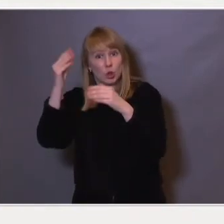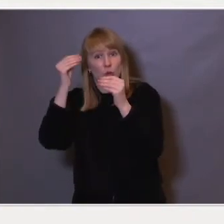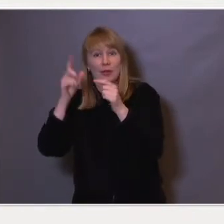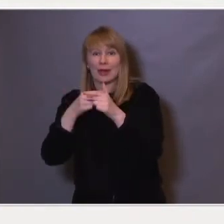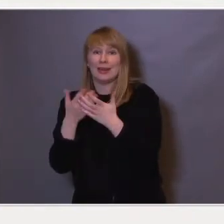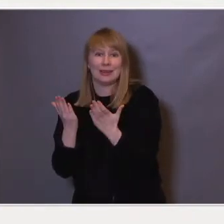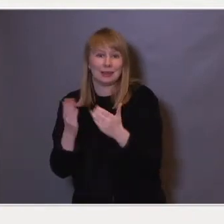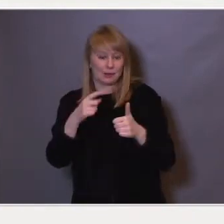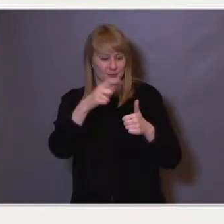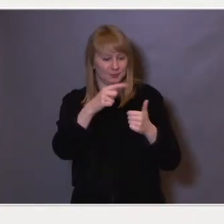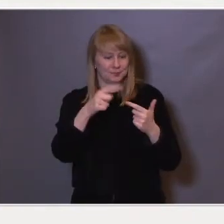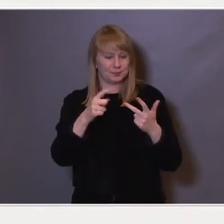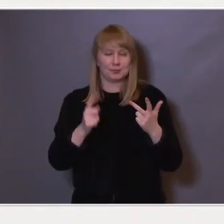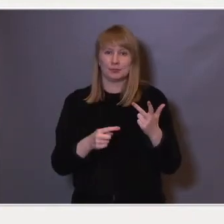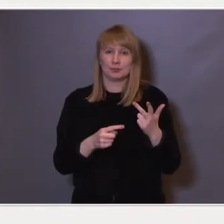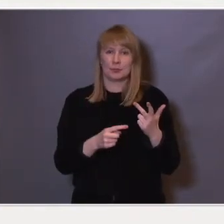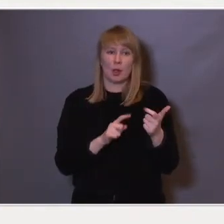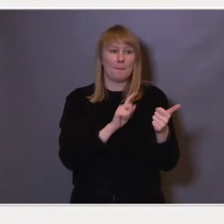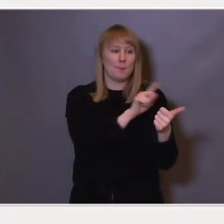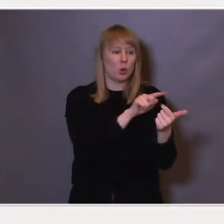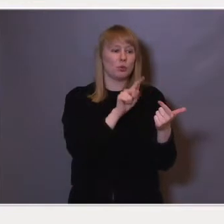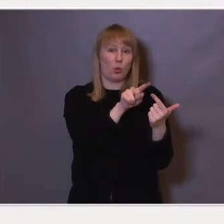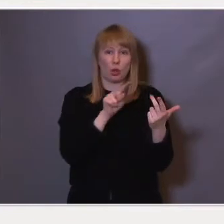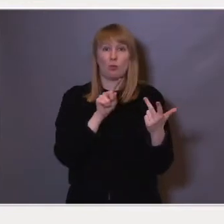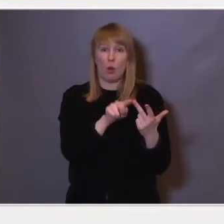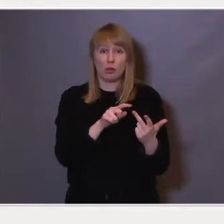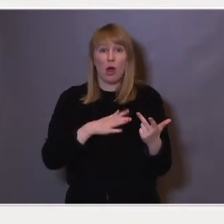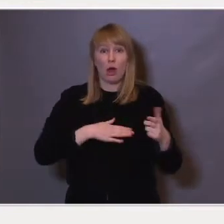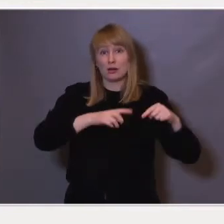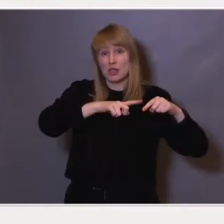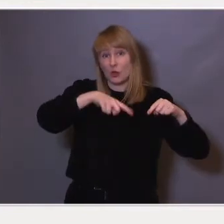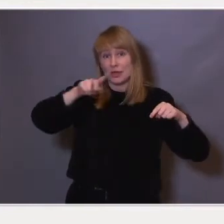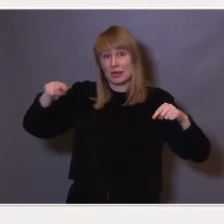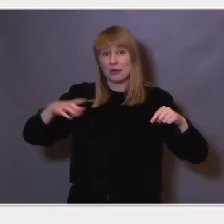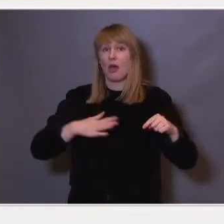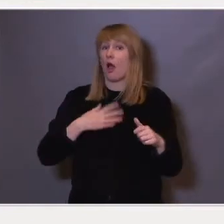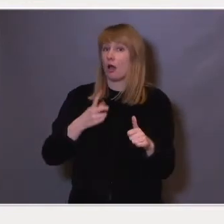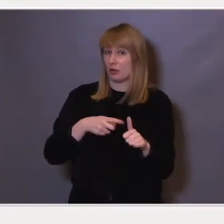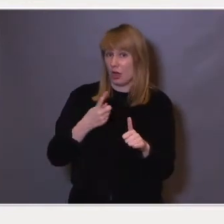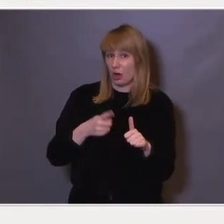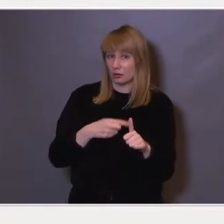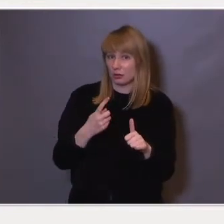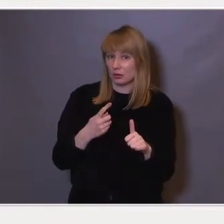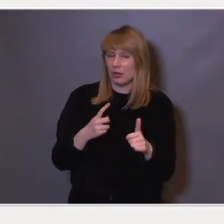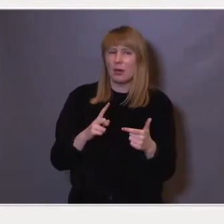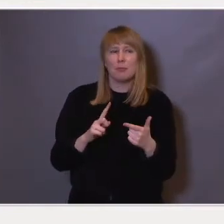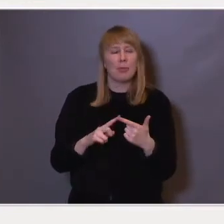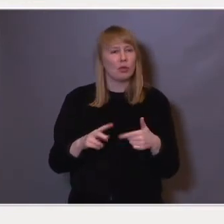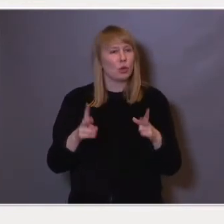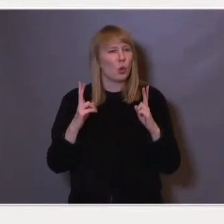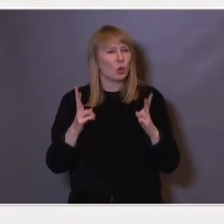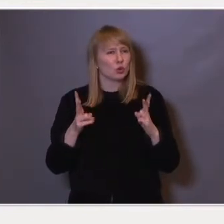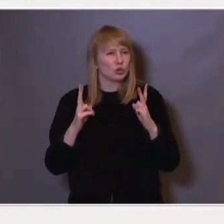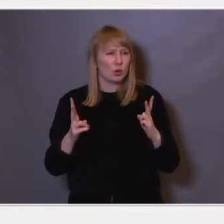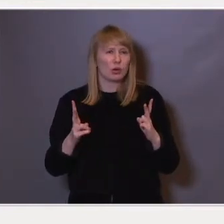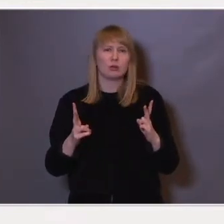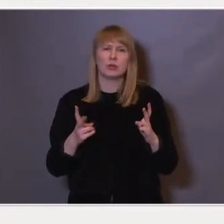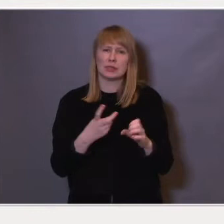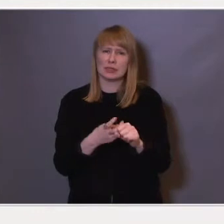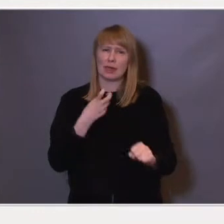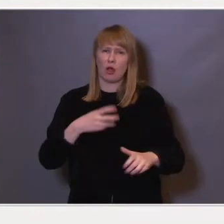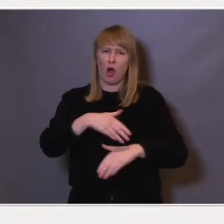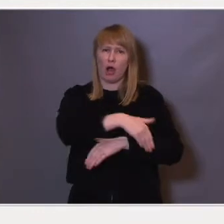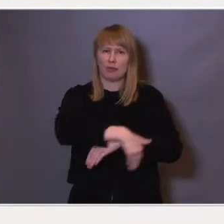ikke. Så det er de enkle målene. Der finnes det statistikk, der finnes det tall, men det er også en veldig streng